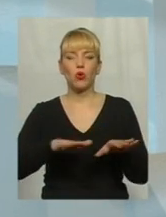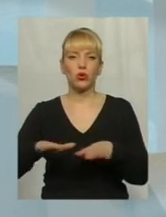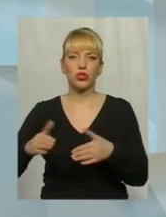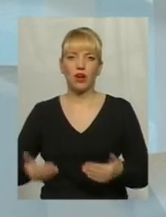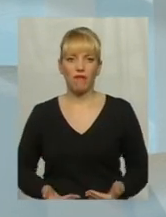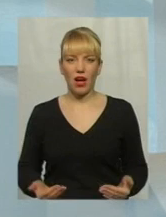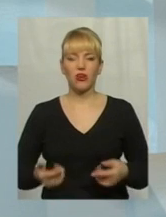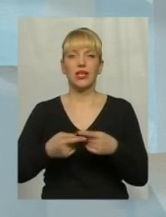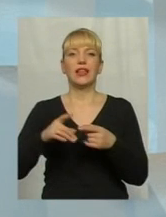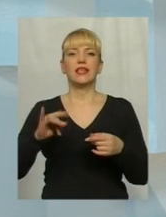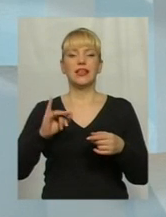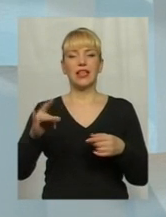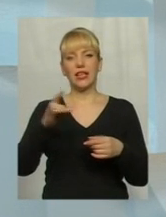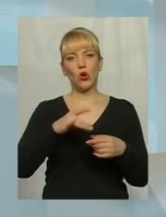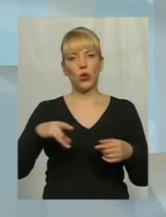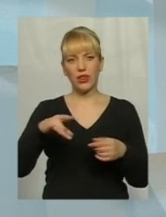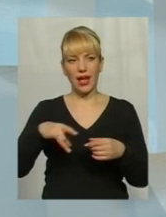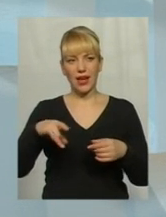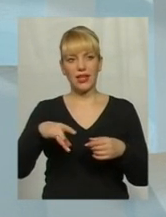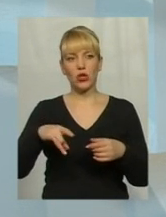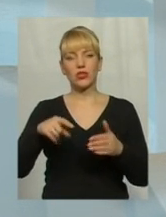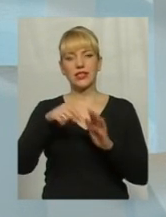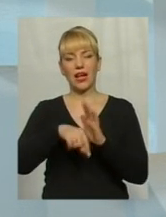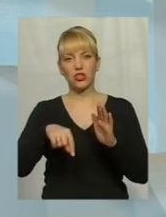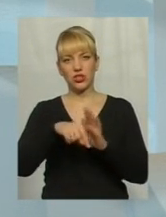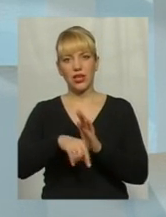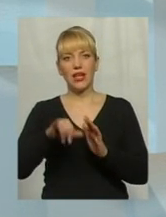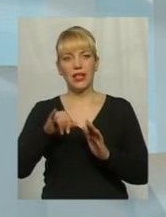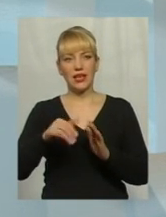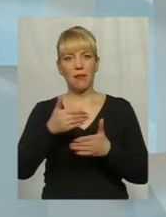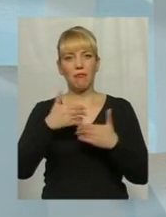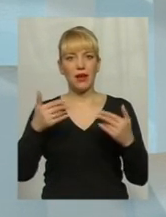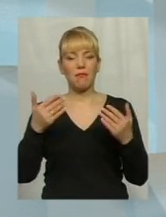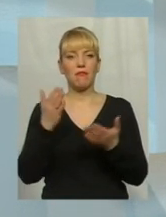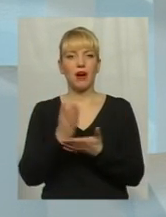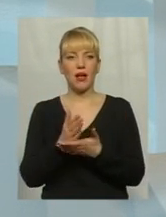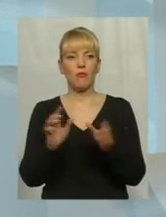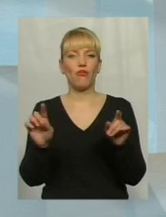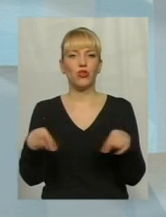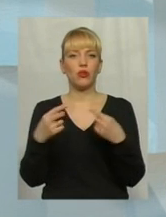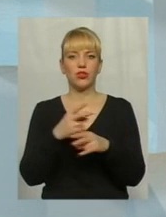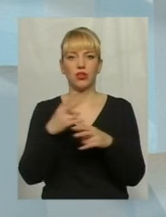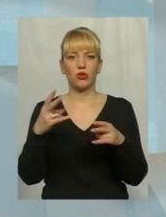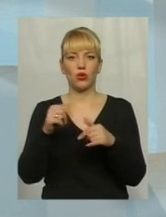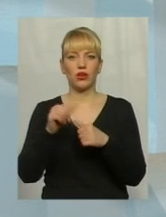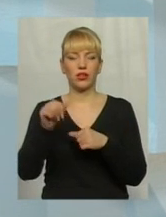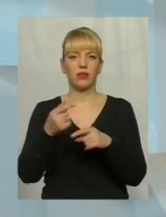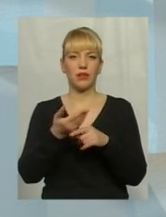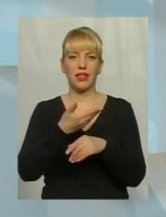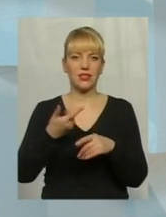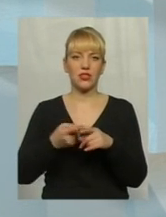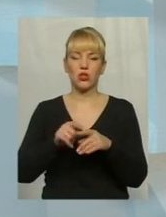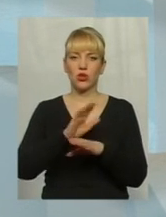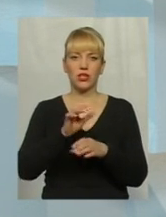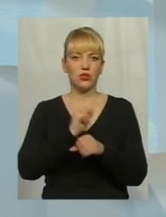регіональні, регіонального значення. І ми маємо відновлювати. Ніхто, крім нас, цього не зробить. Повірте